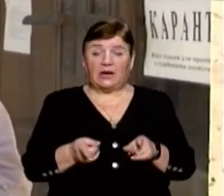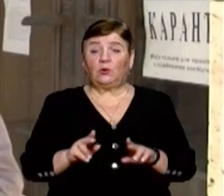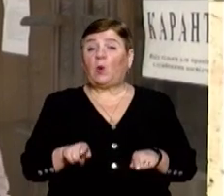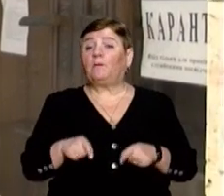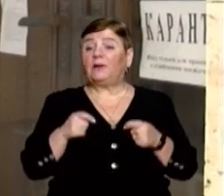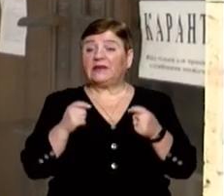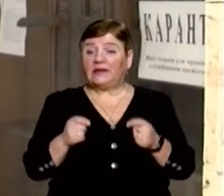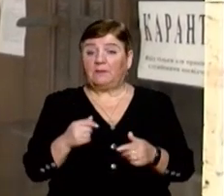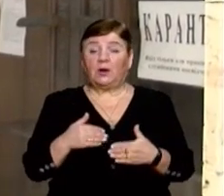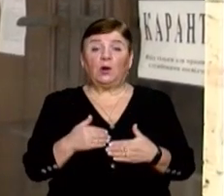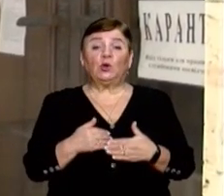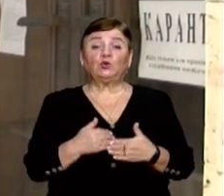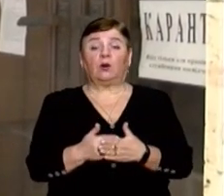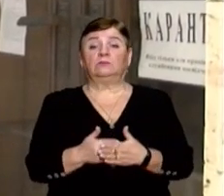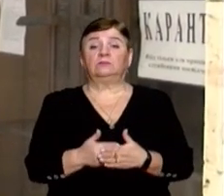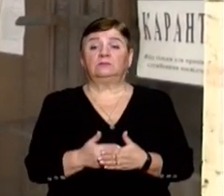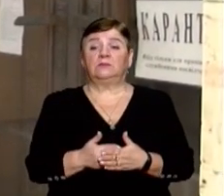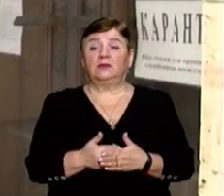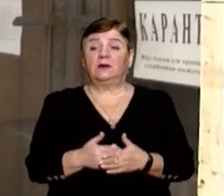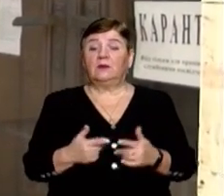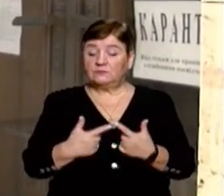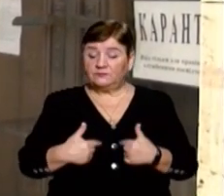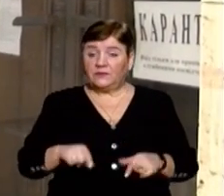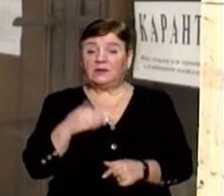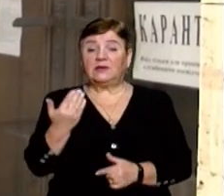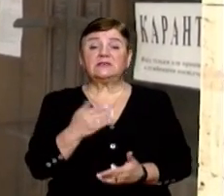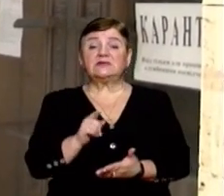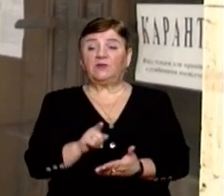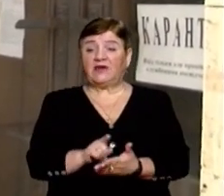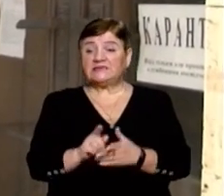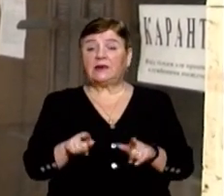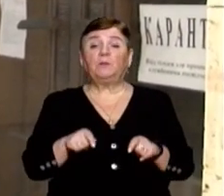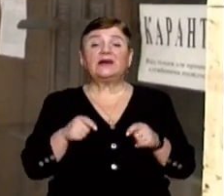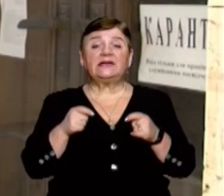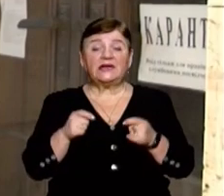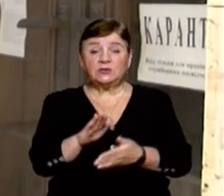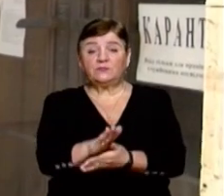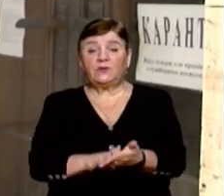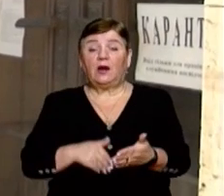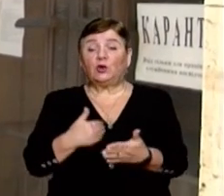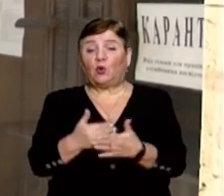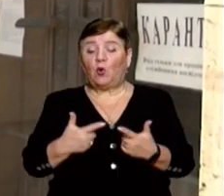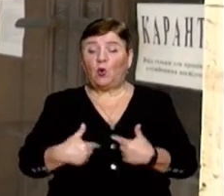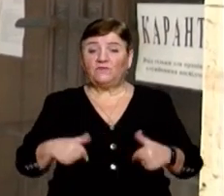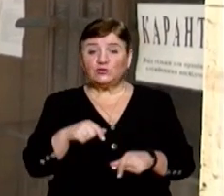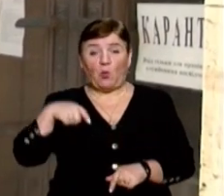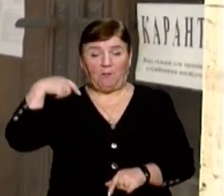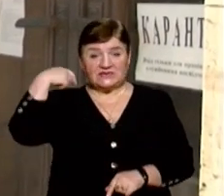відповідно до моєго функціонала, моїх зобов'язань, передам цю петицію до Офісу президента.